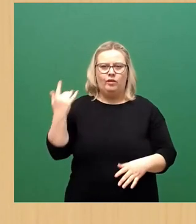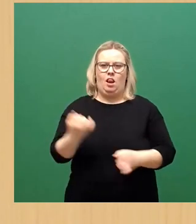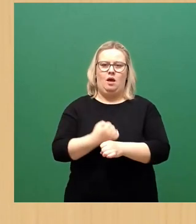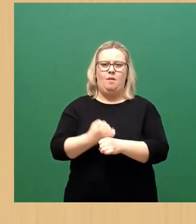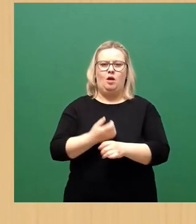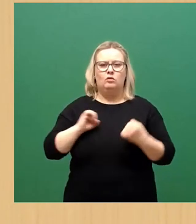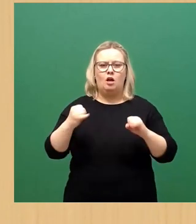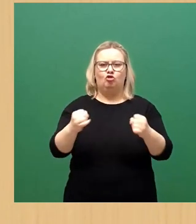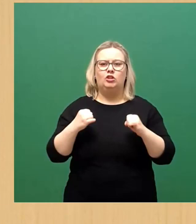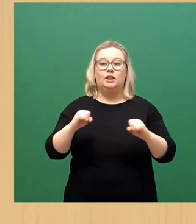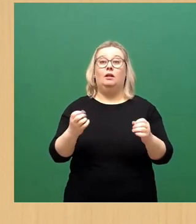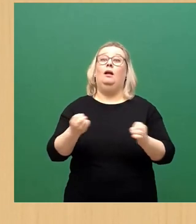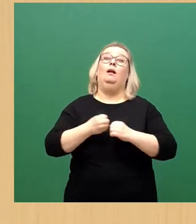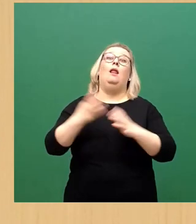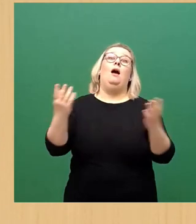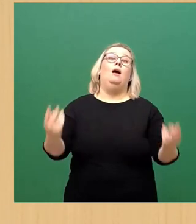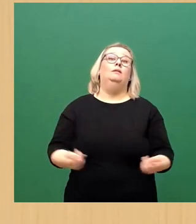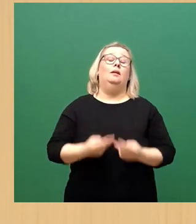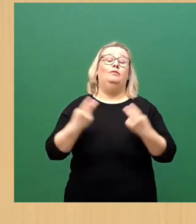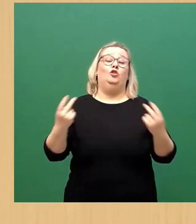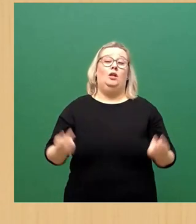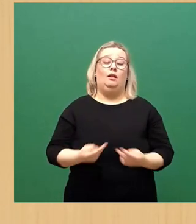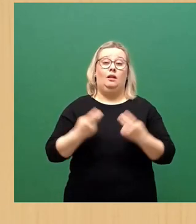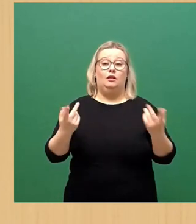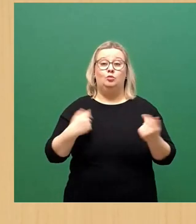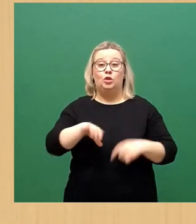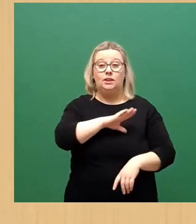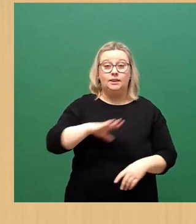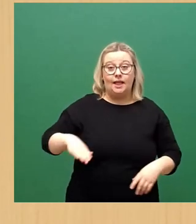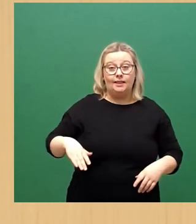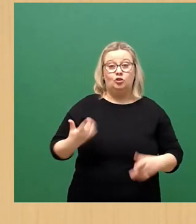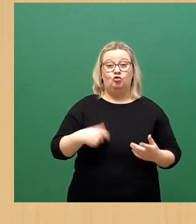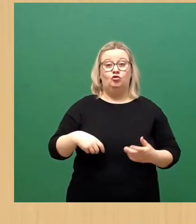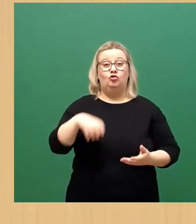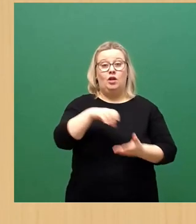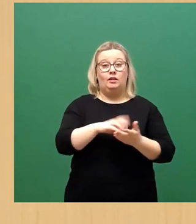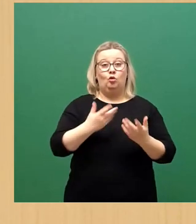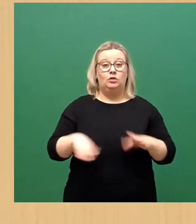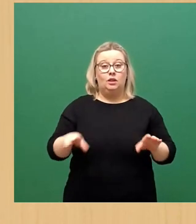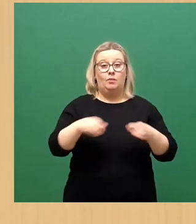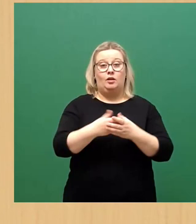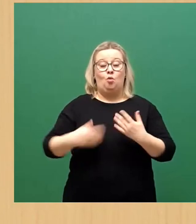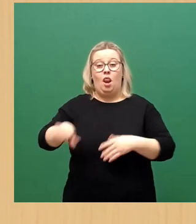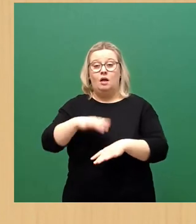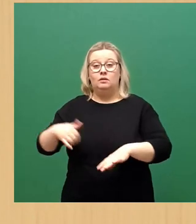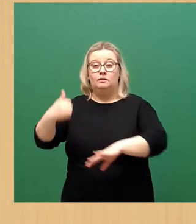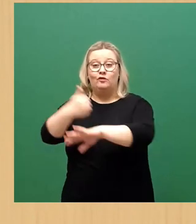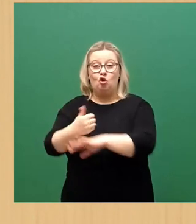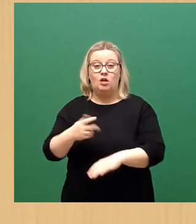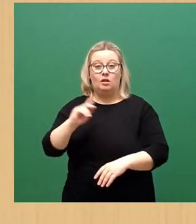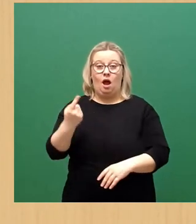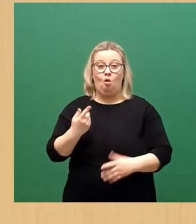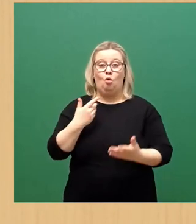Und natürlich sowohl im Sächsischen Städte- und Gemeindetag, im Präsidium, im Landesvorstand, in den